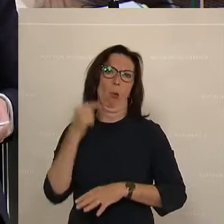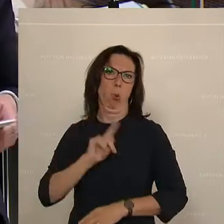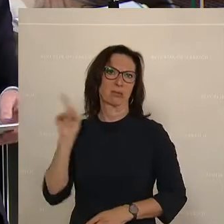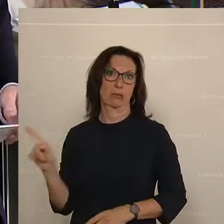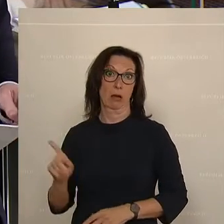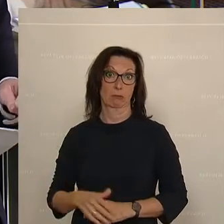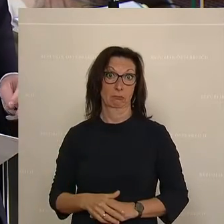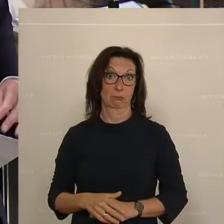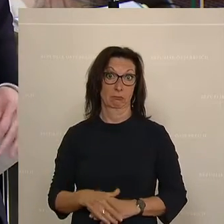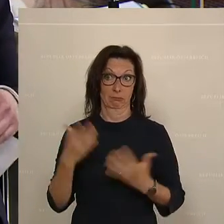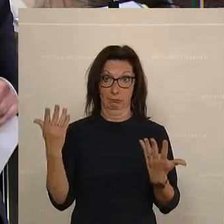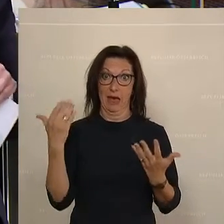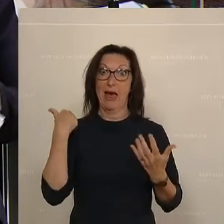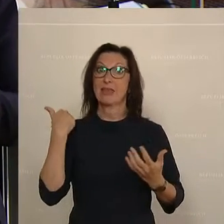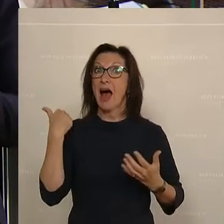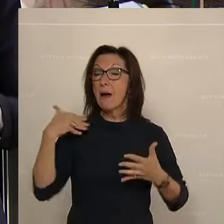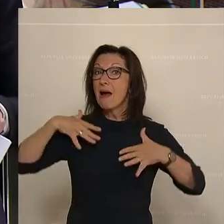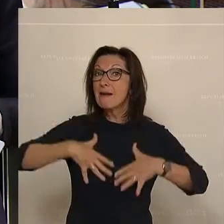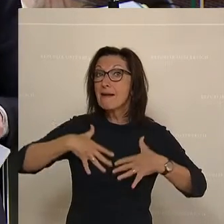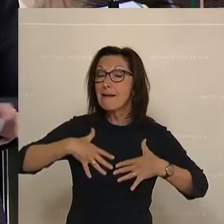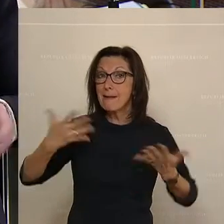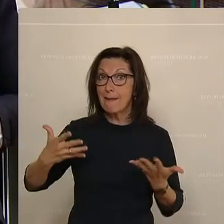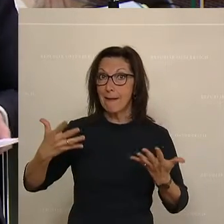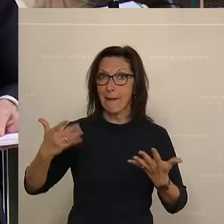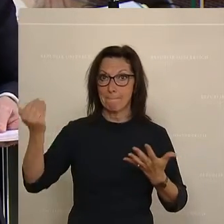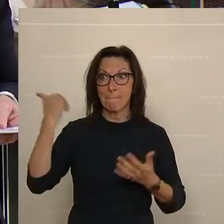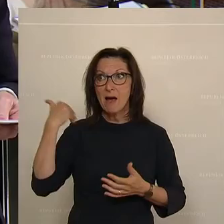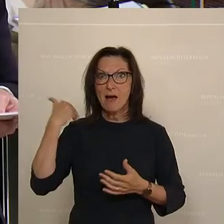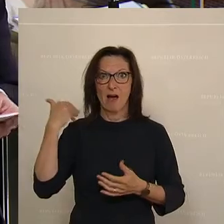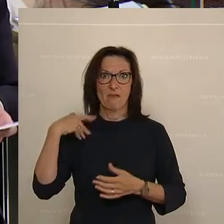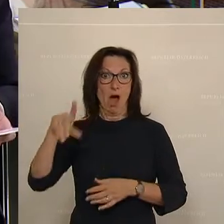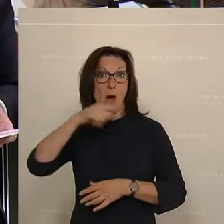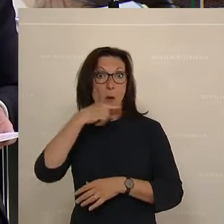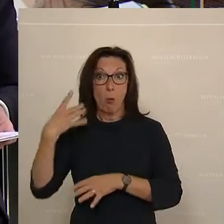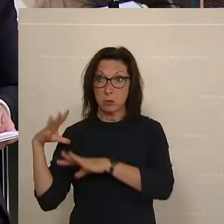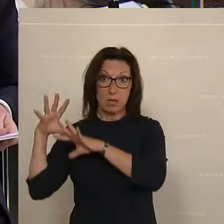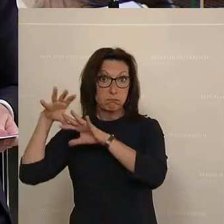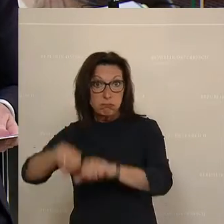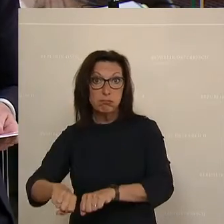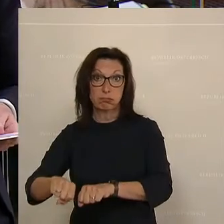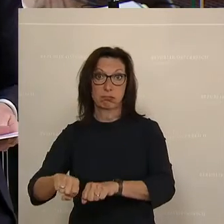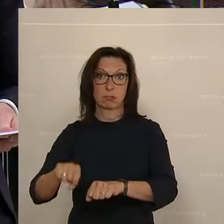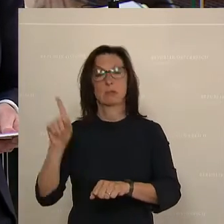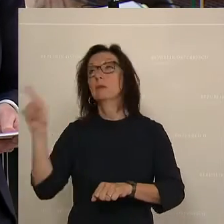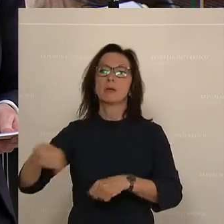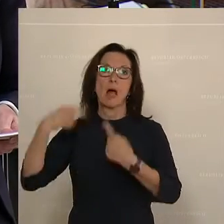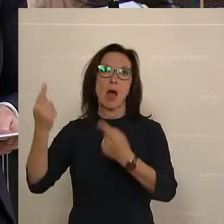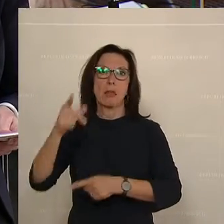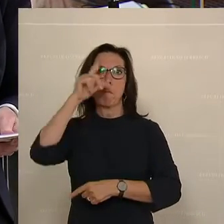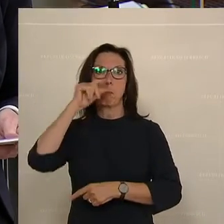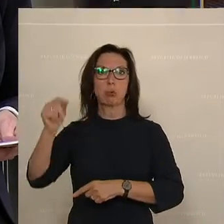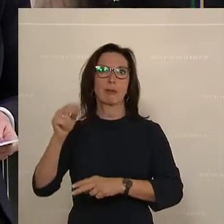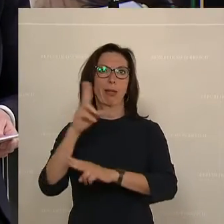Union, das nach der Annexion der Krim durch Wladimir Putin Wladimir Putin auch wieder in Österreich, in der EU willkommen